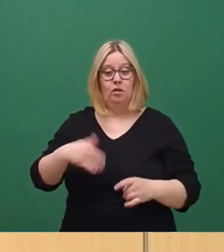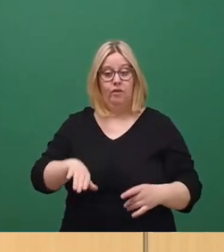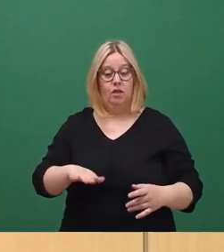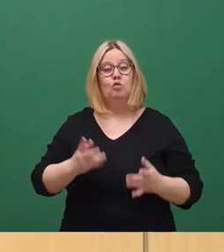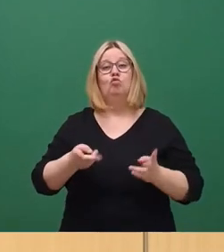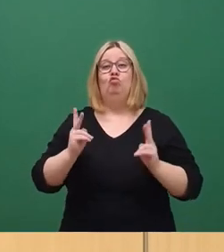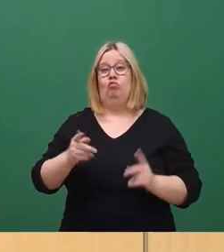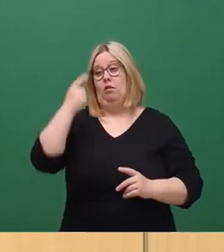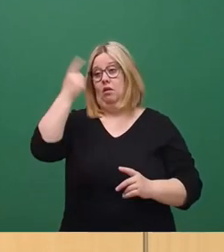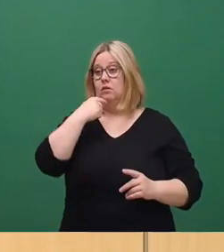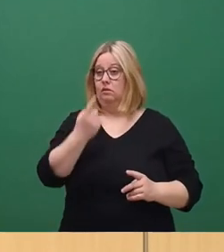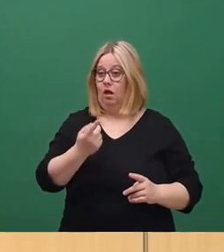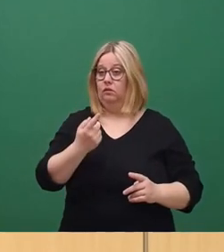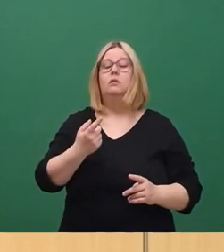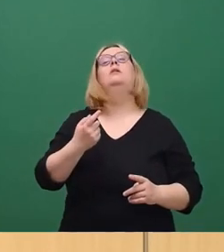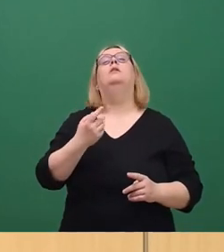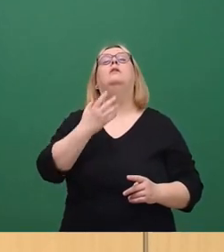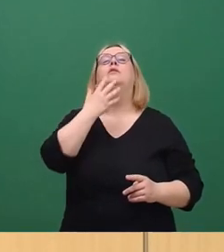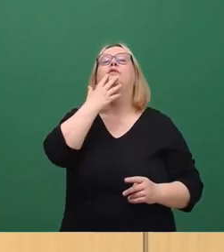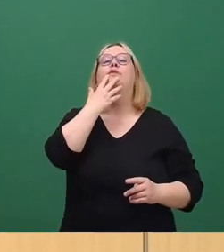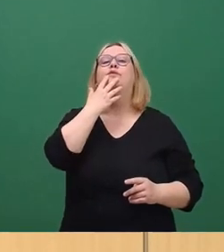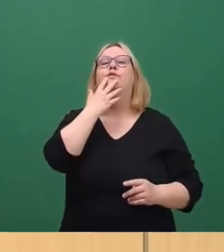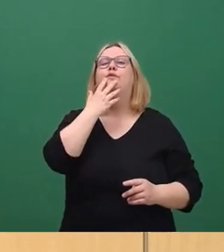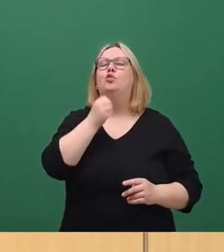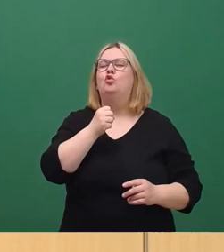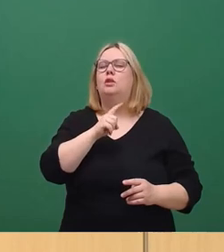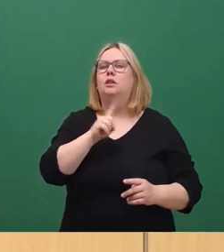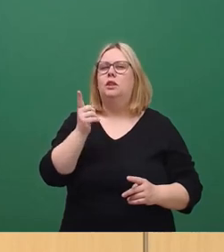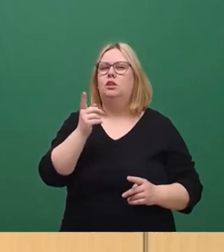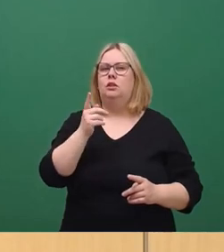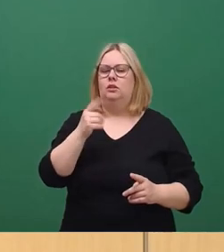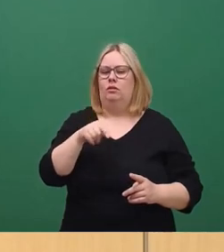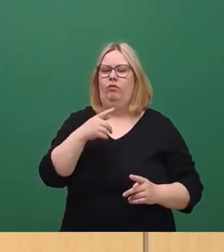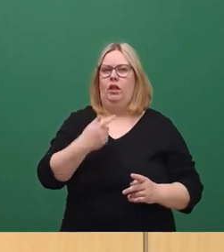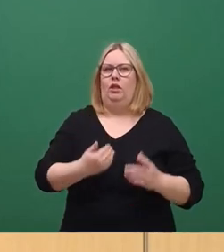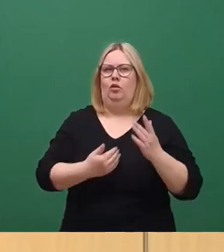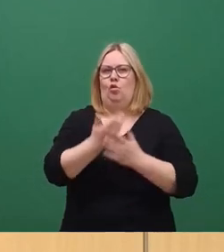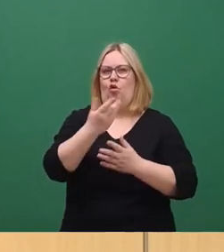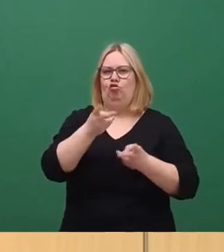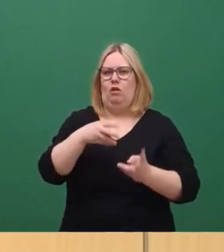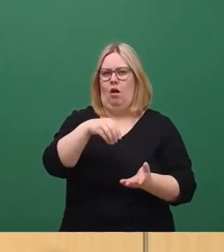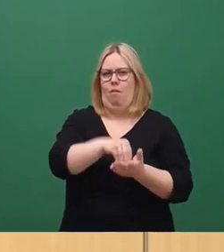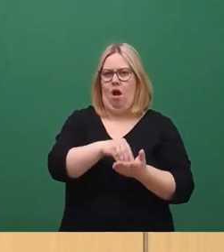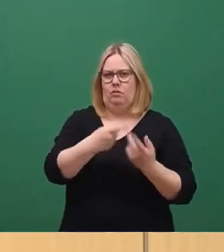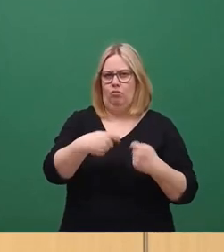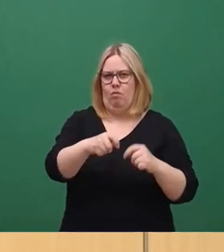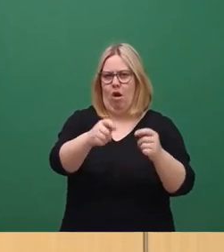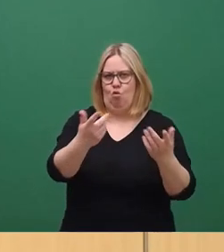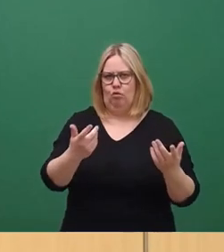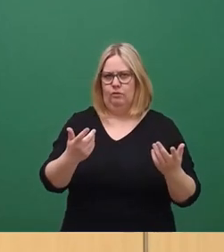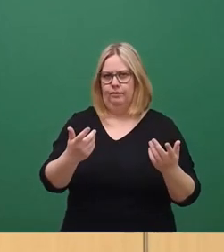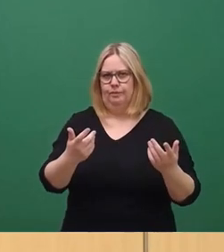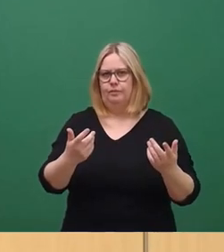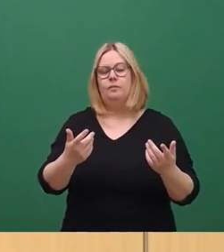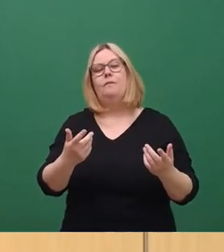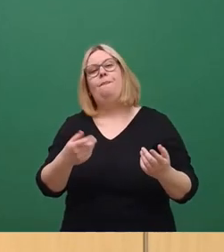gesagt, wir wollen ausschließen, dass der Neustädter Markt bebaut wird. Dazu gab es eine hitzige Debatte. Der eine will es gerne wie ganz